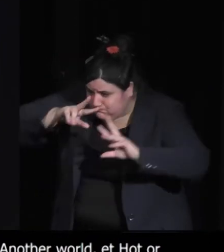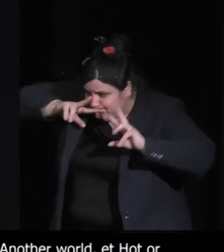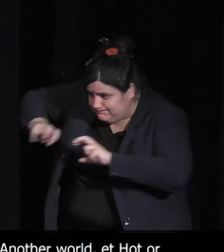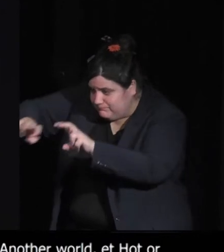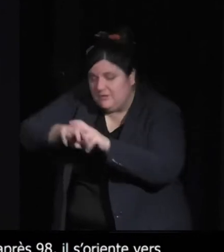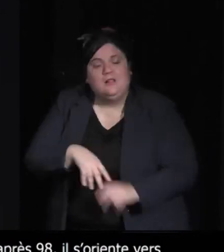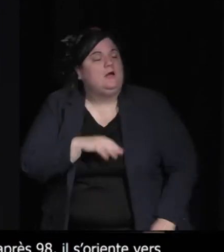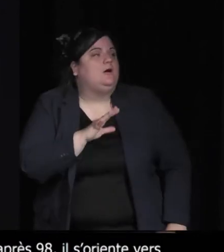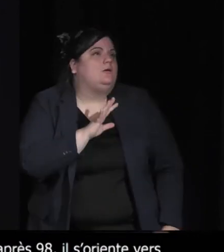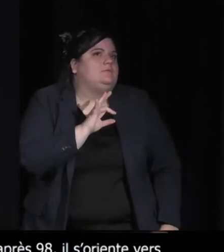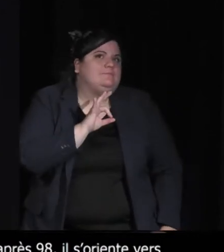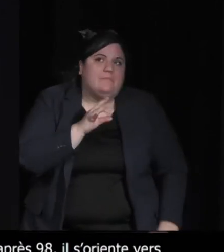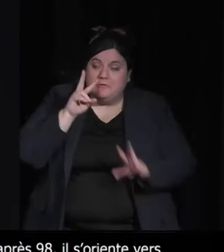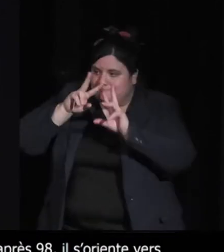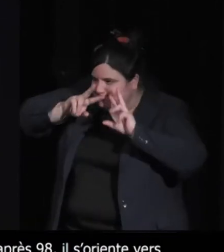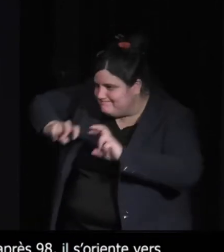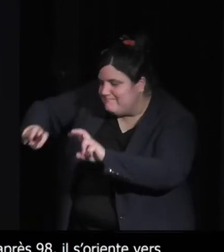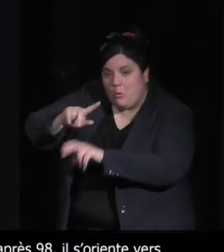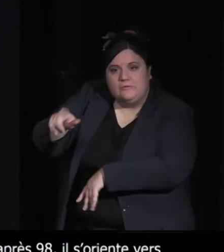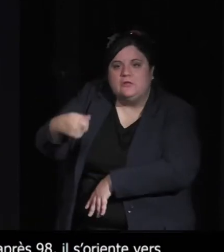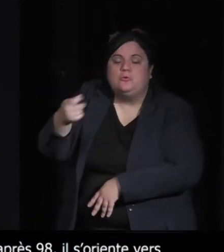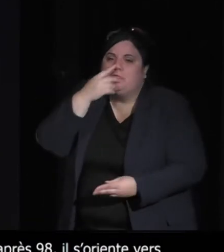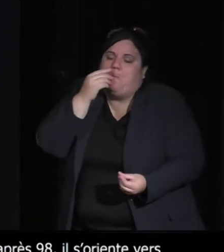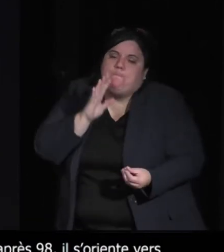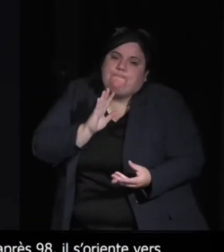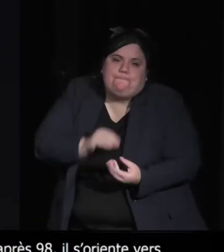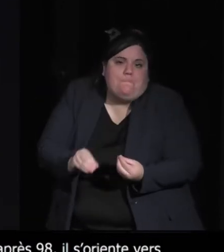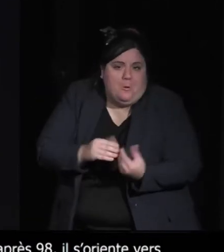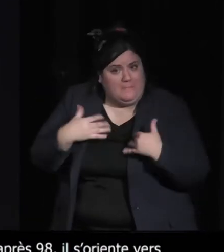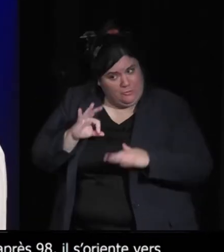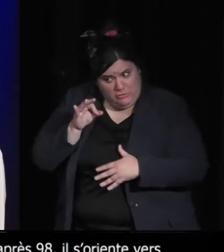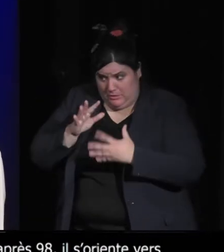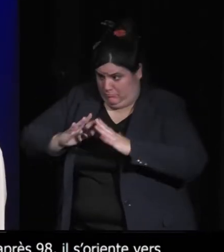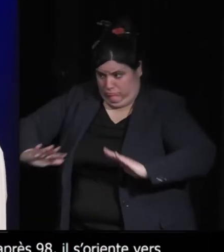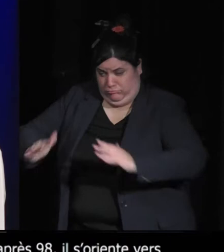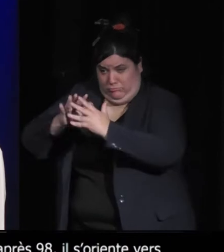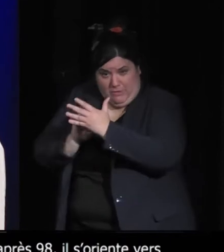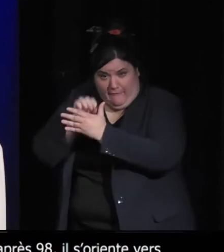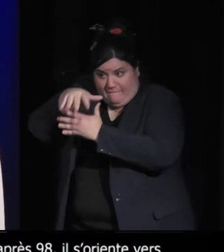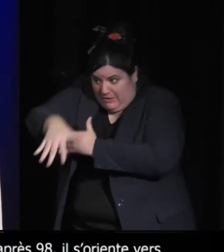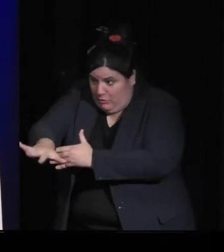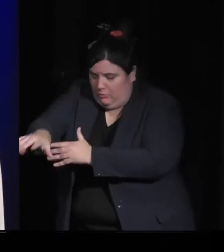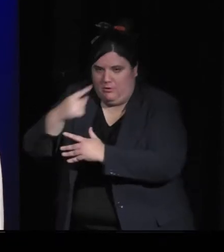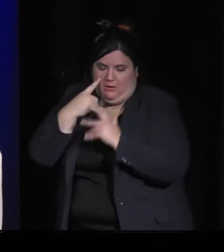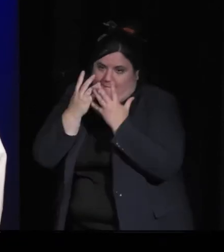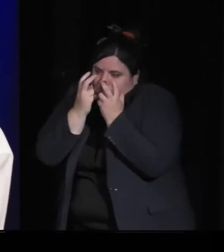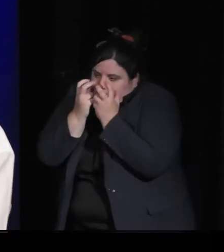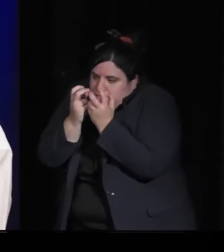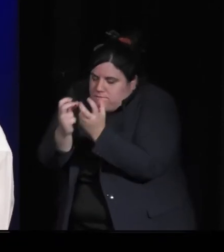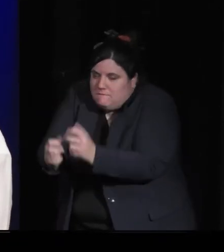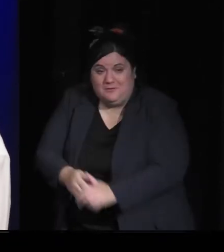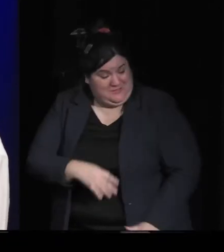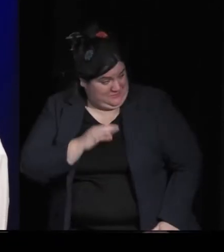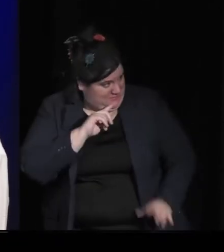je me suis fasciné pour les volcans. Et d'ailleurs, cette fascination pour les volcans a entre autres servi en